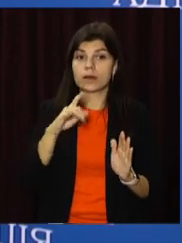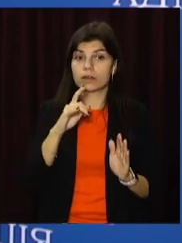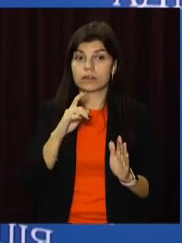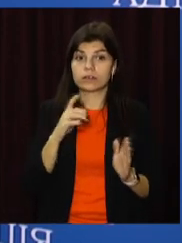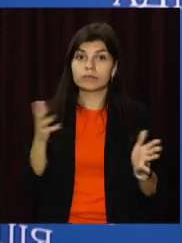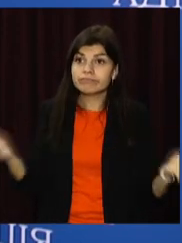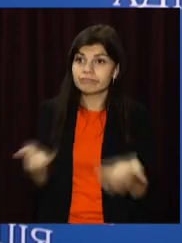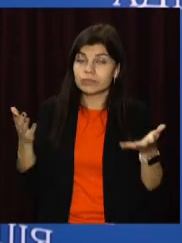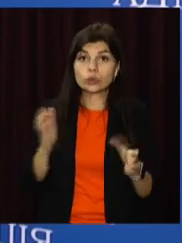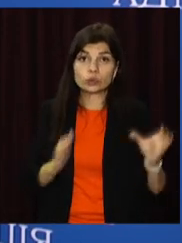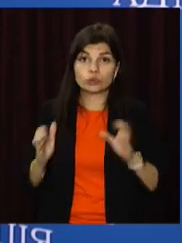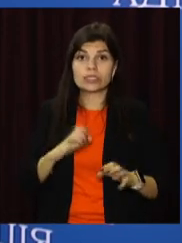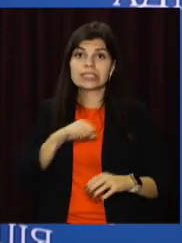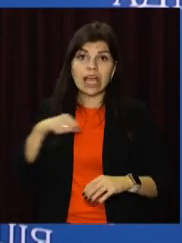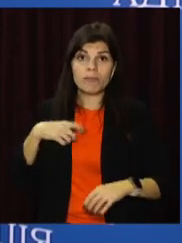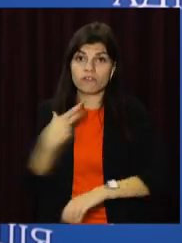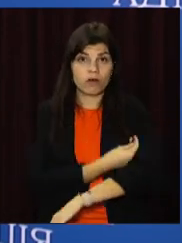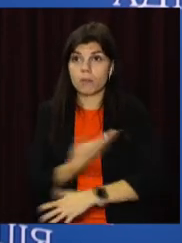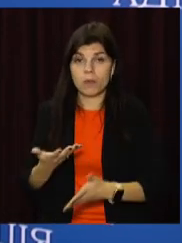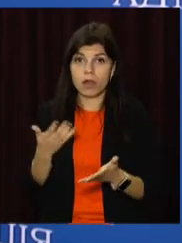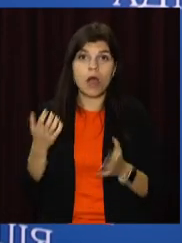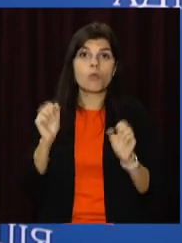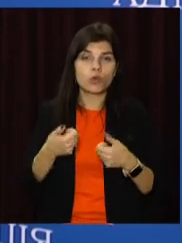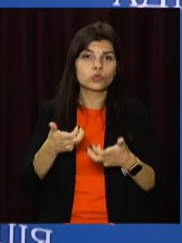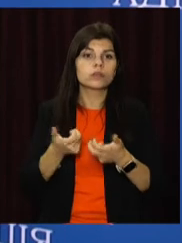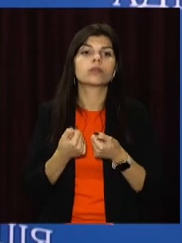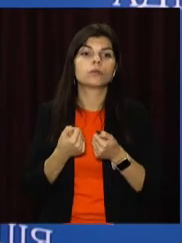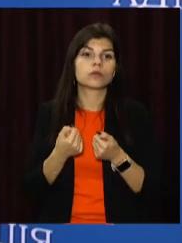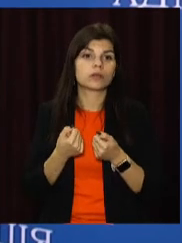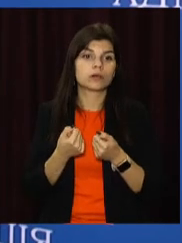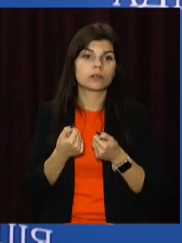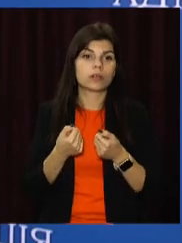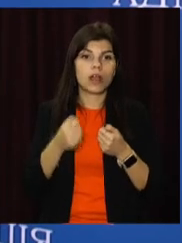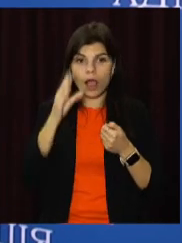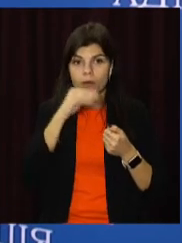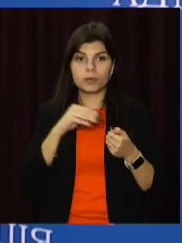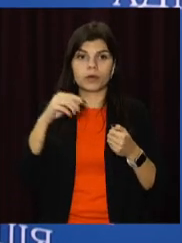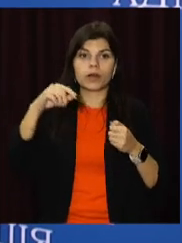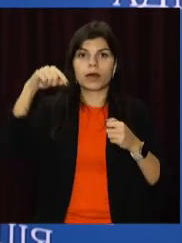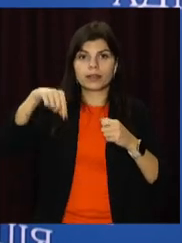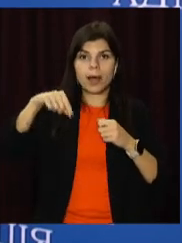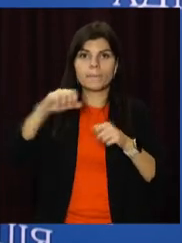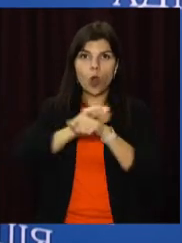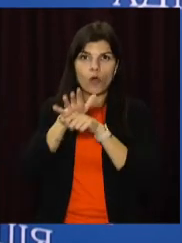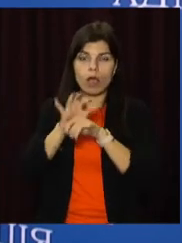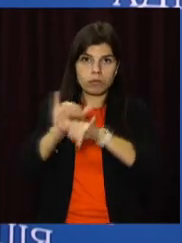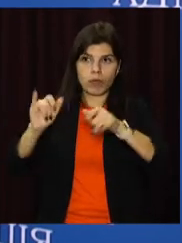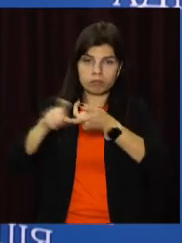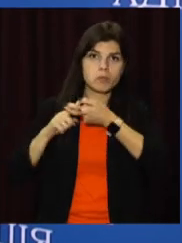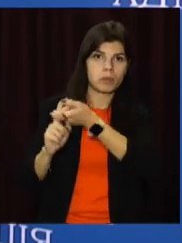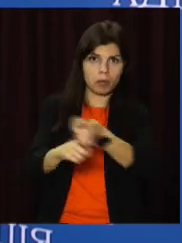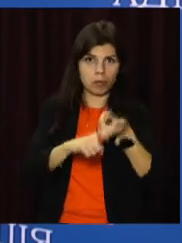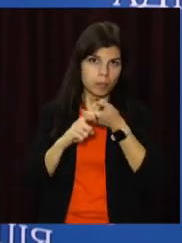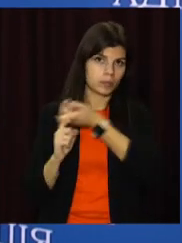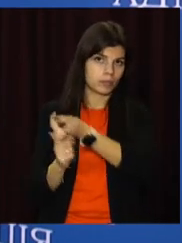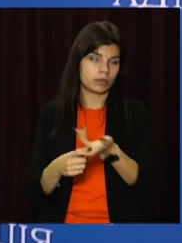ми можемо отримати спалах епідемічний в відповідних гуртожитках. Тобто, також рекомендувати